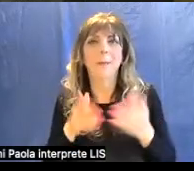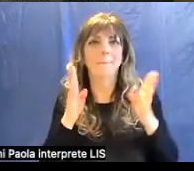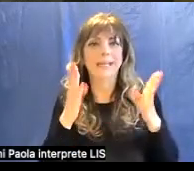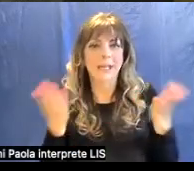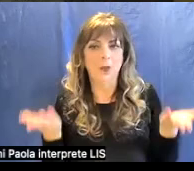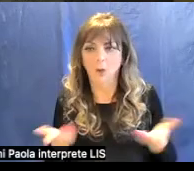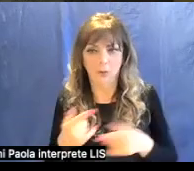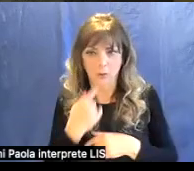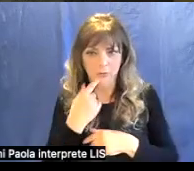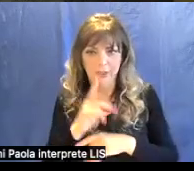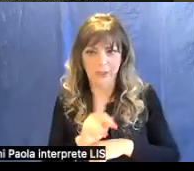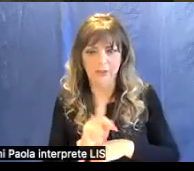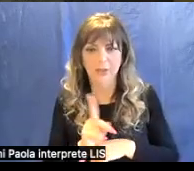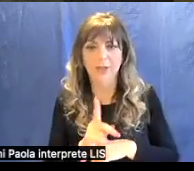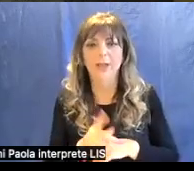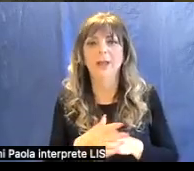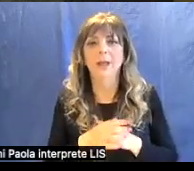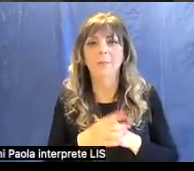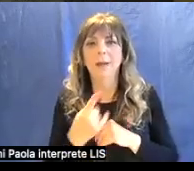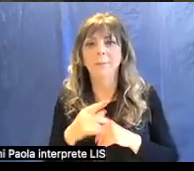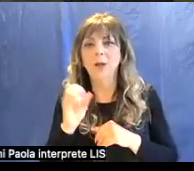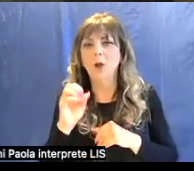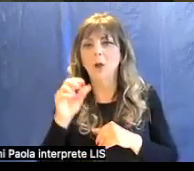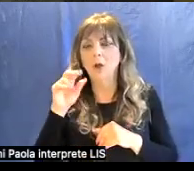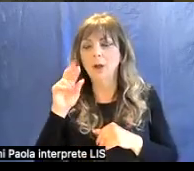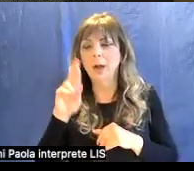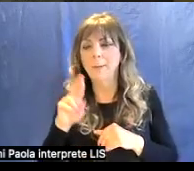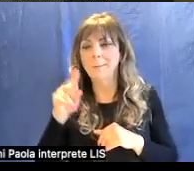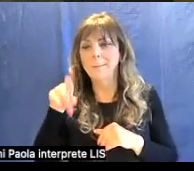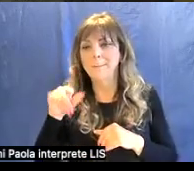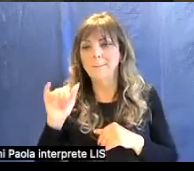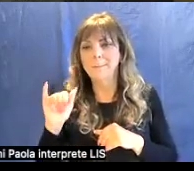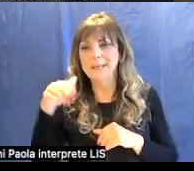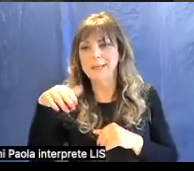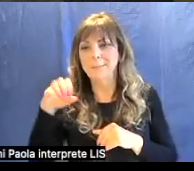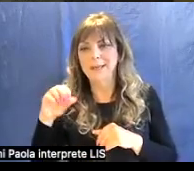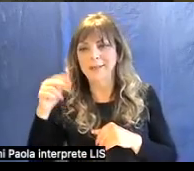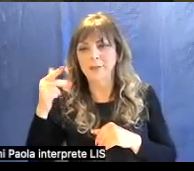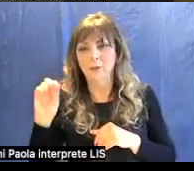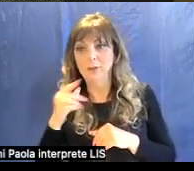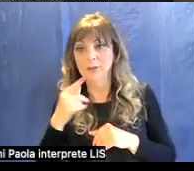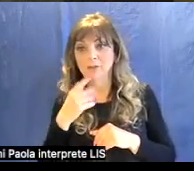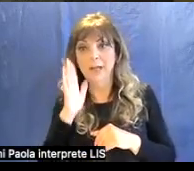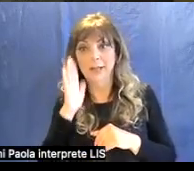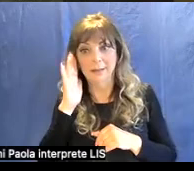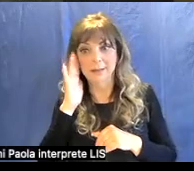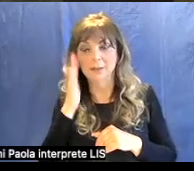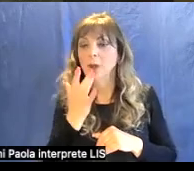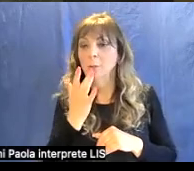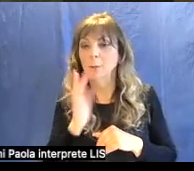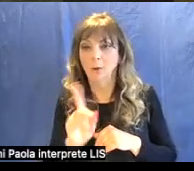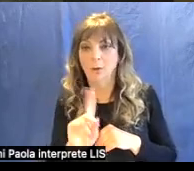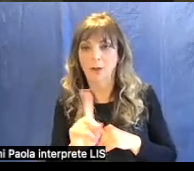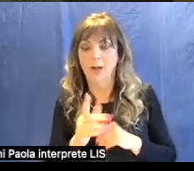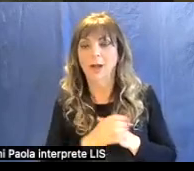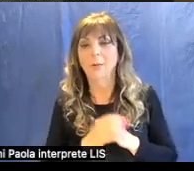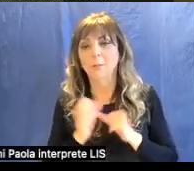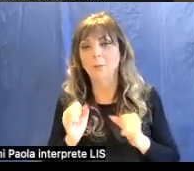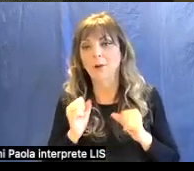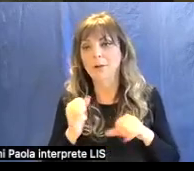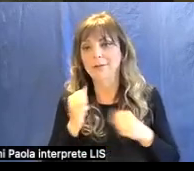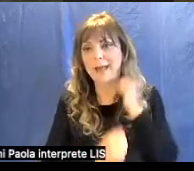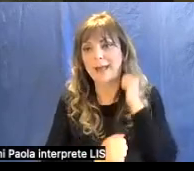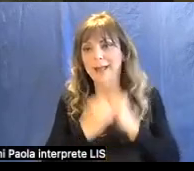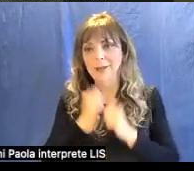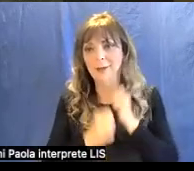per quanto riguarda l'or pimento ricorda che è meglio non imbrattarsi la bocca perché non potrebbero essere dannosi